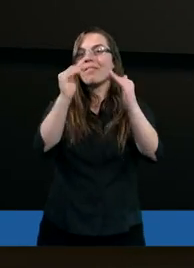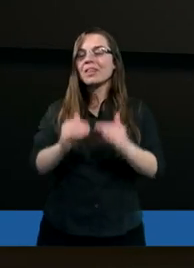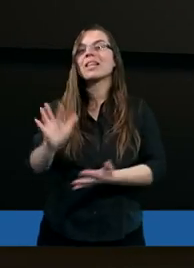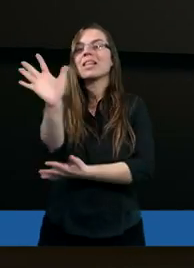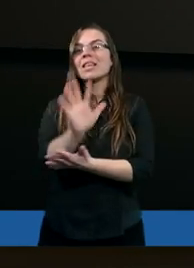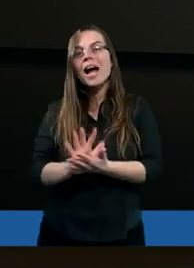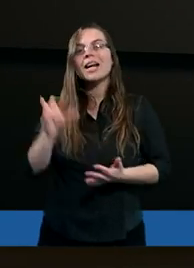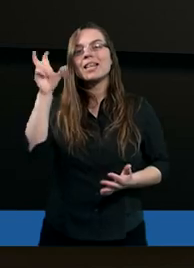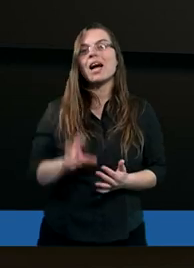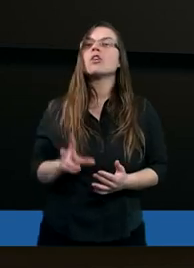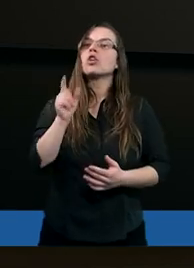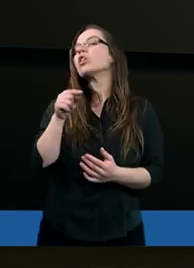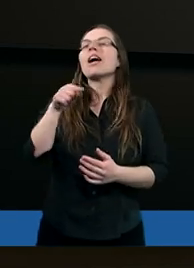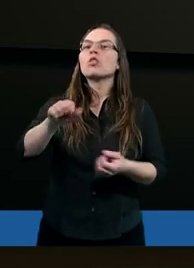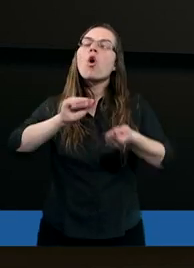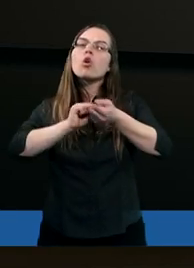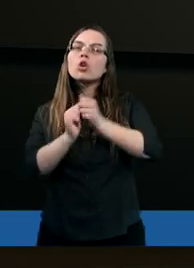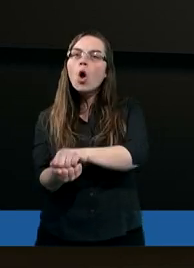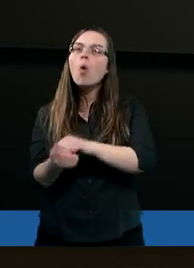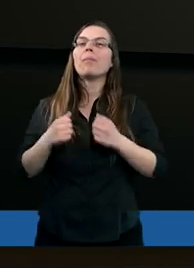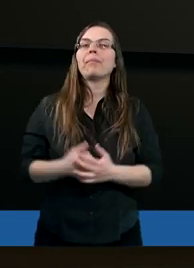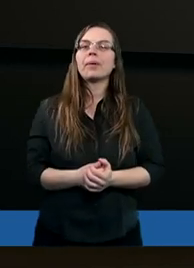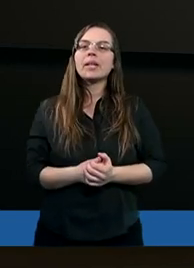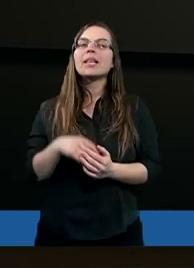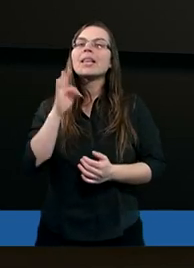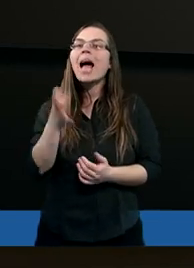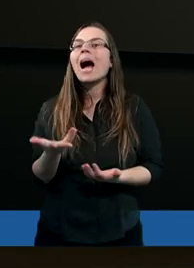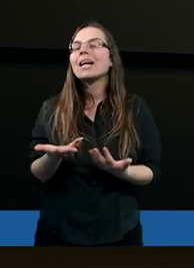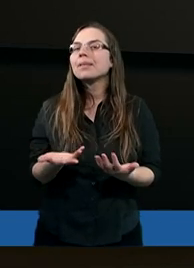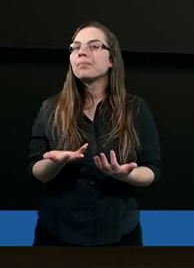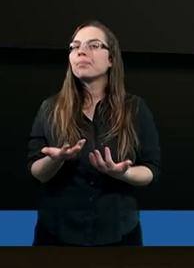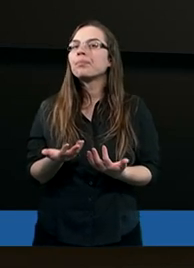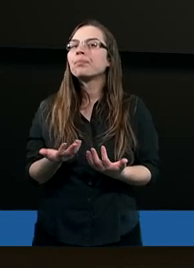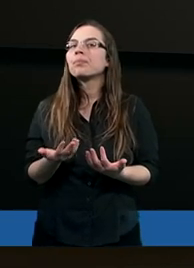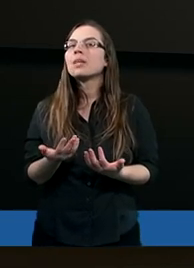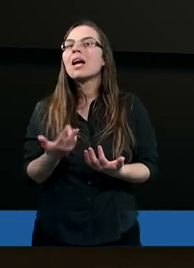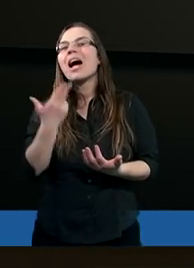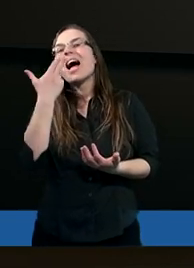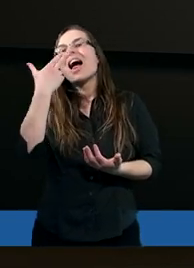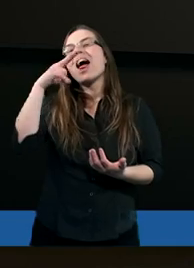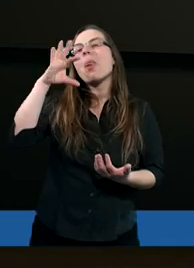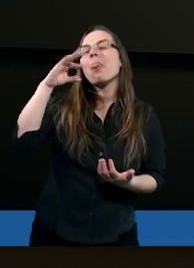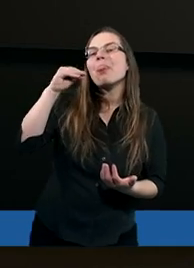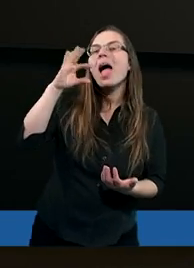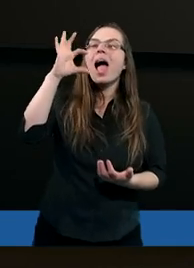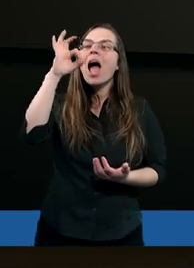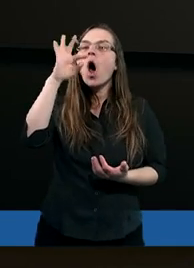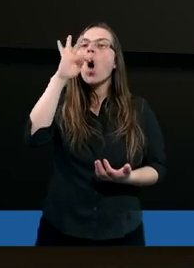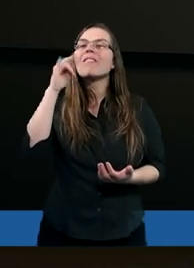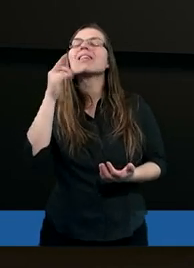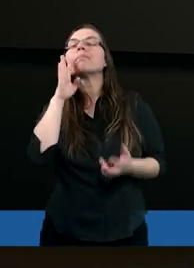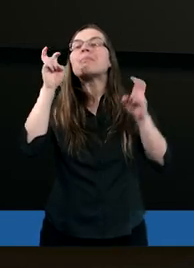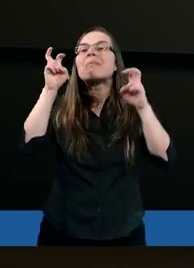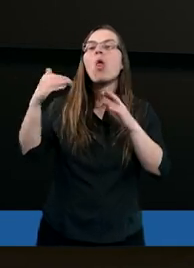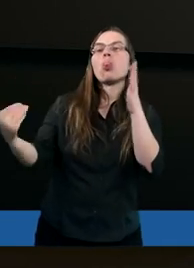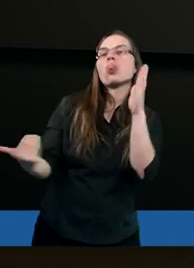trzech tekstach, że to są tak neofici, byśmy powiedzieli, nowo